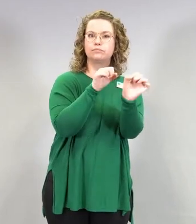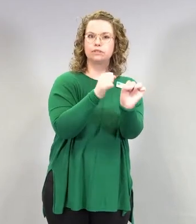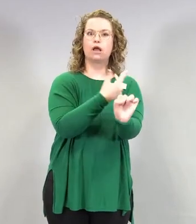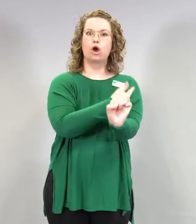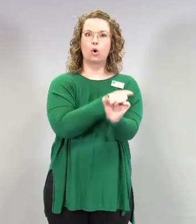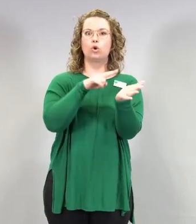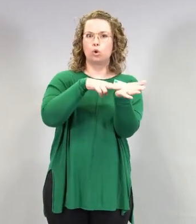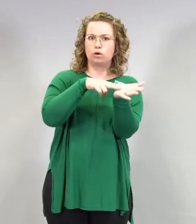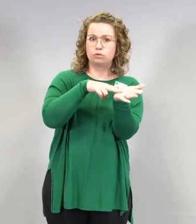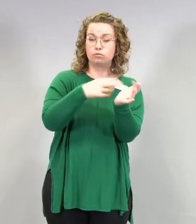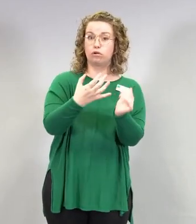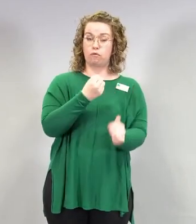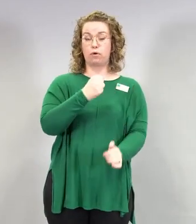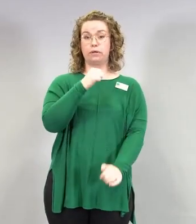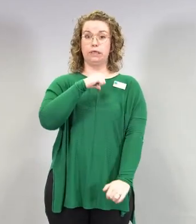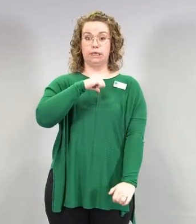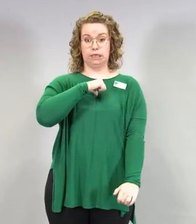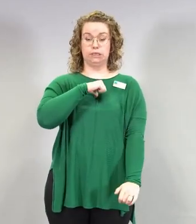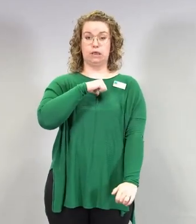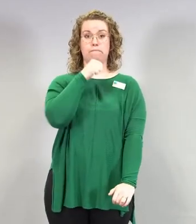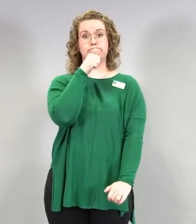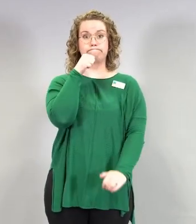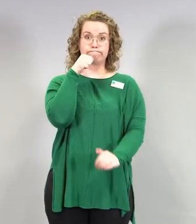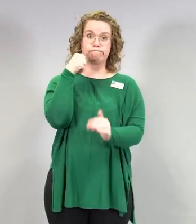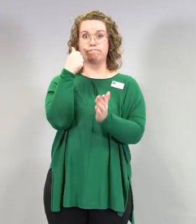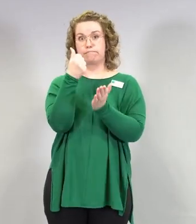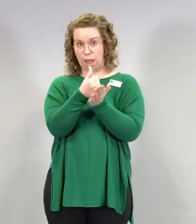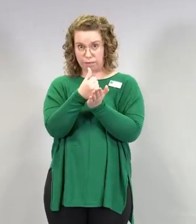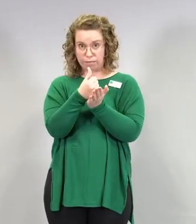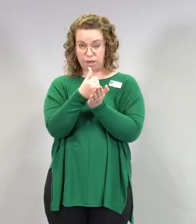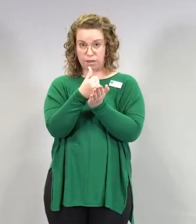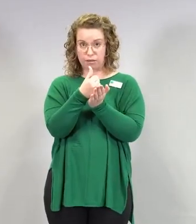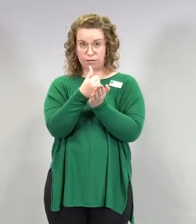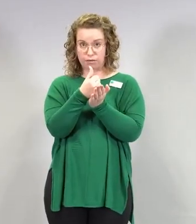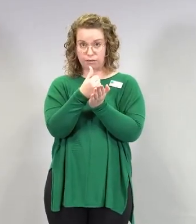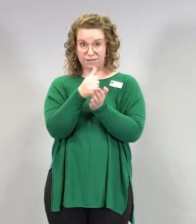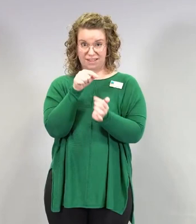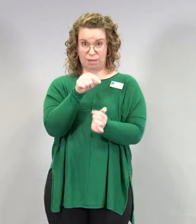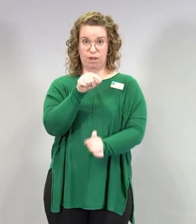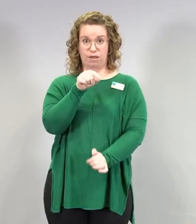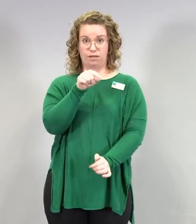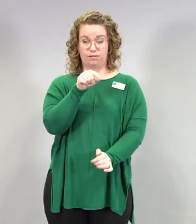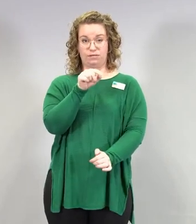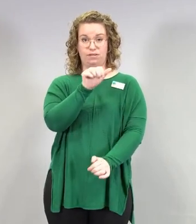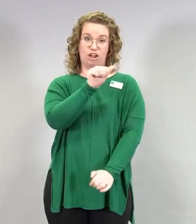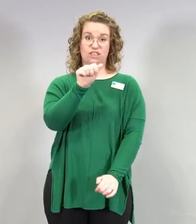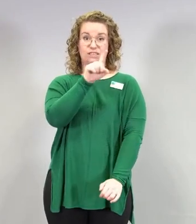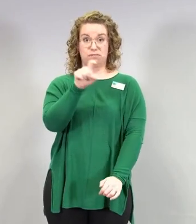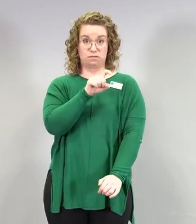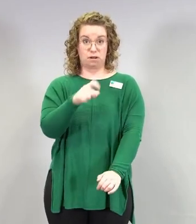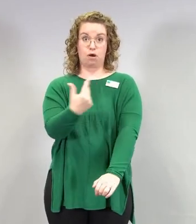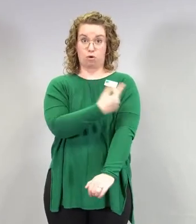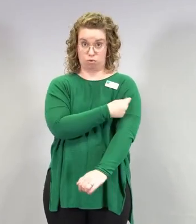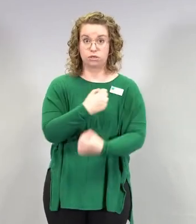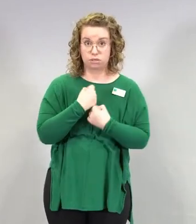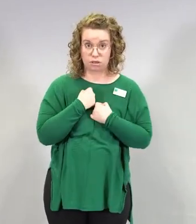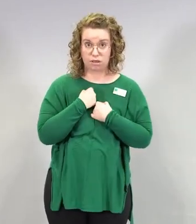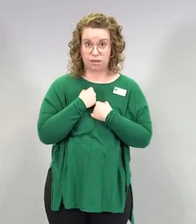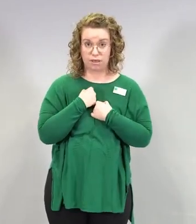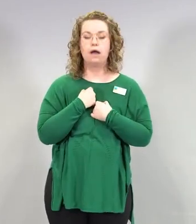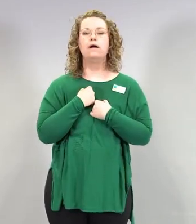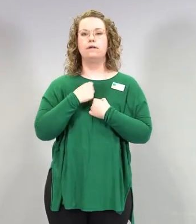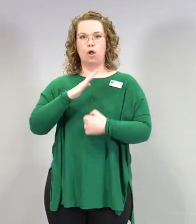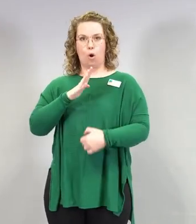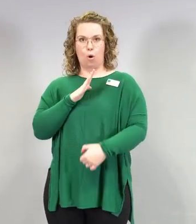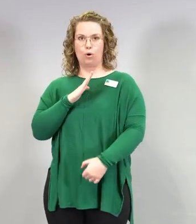tämän rokotteen? Tässä on käyty neuvonpitoa STM juristien kanssa ja se vastaus on niin, että